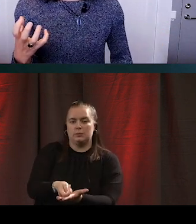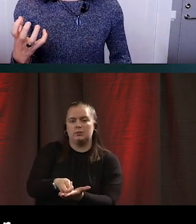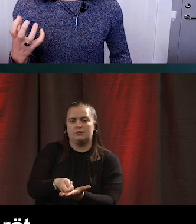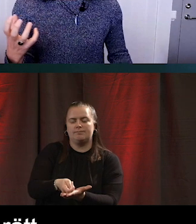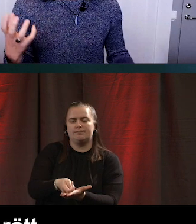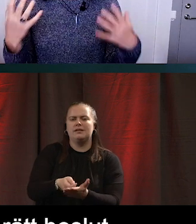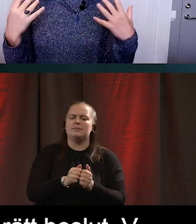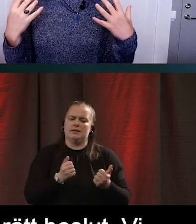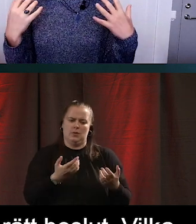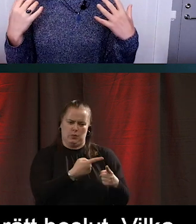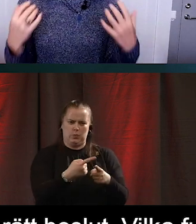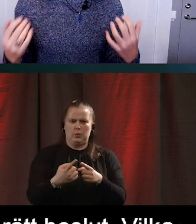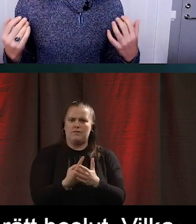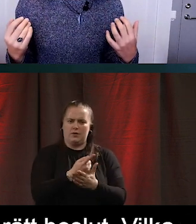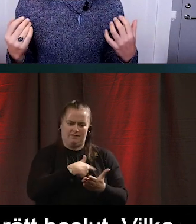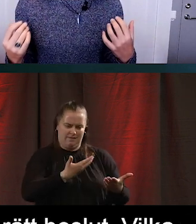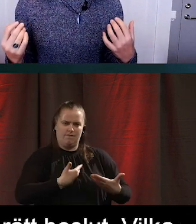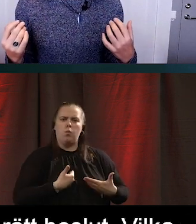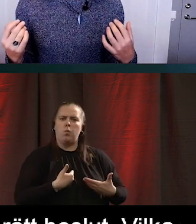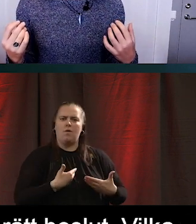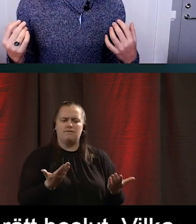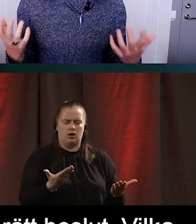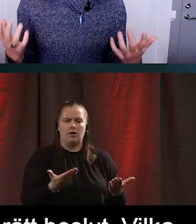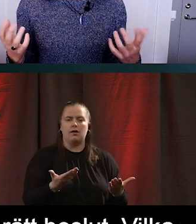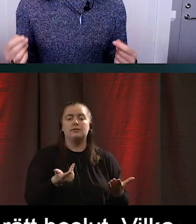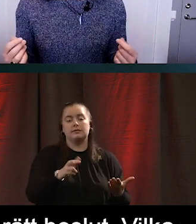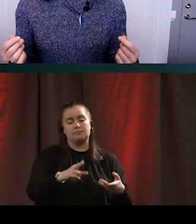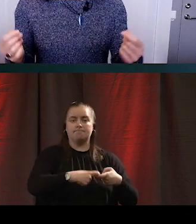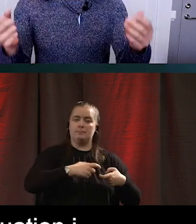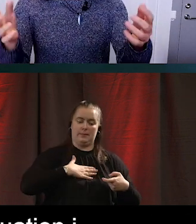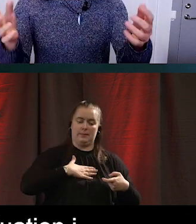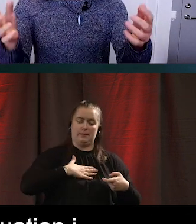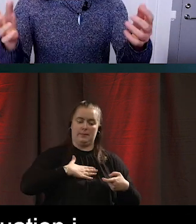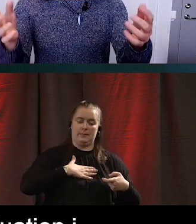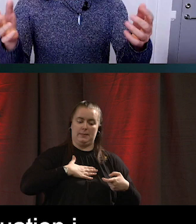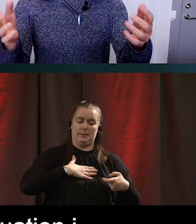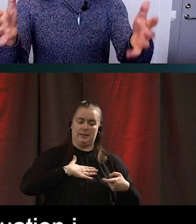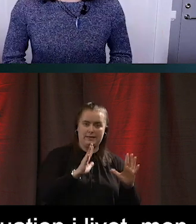förutsättningar? Dels från vår egen situation i livet och även från